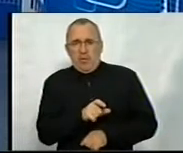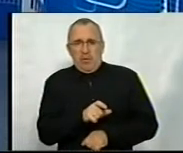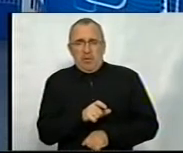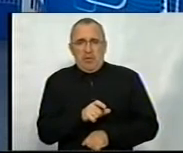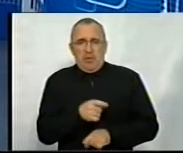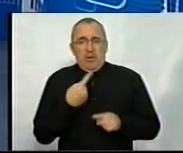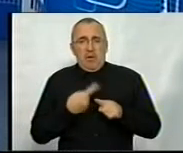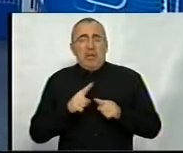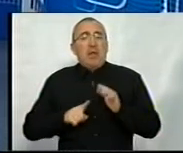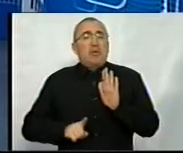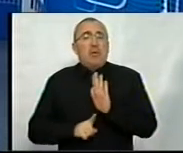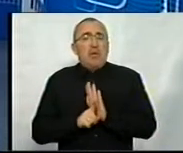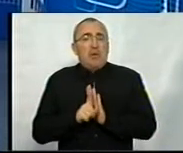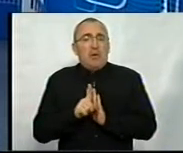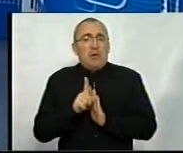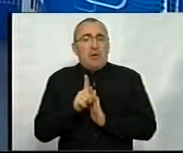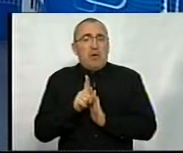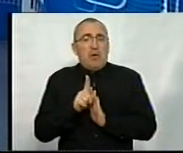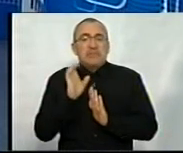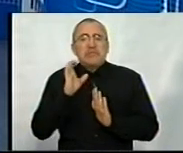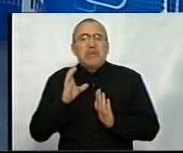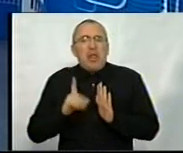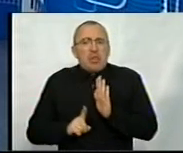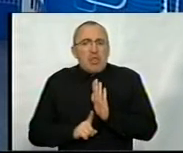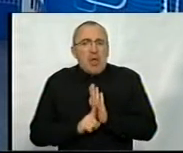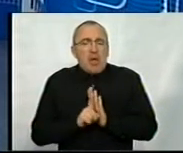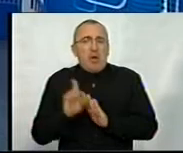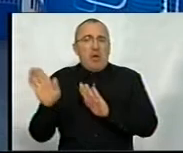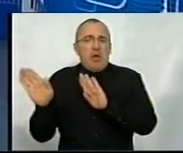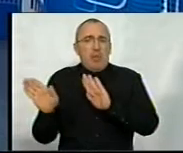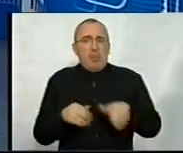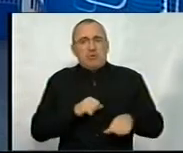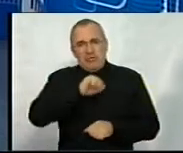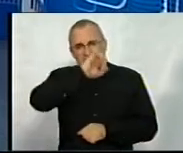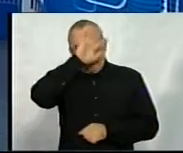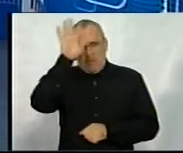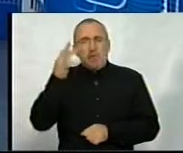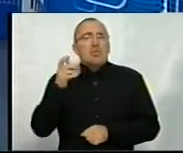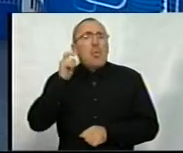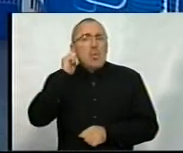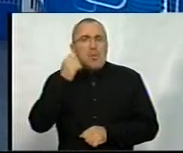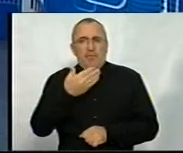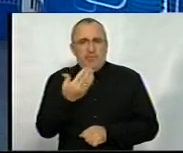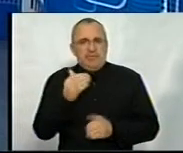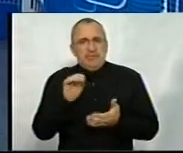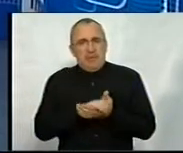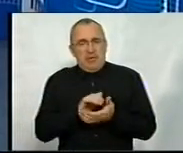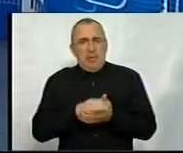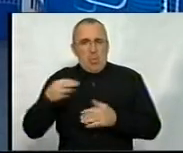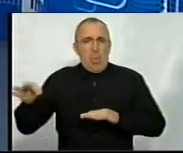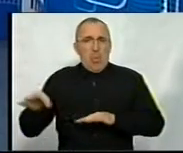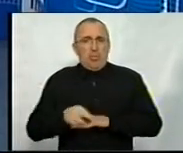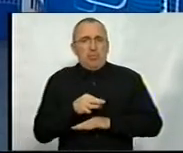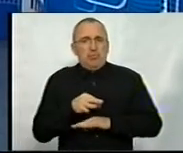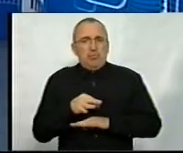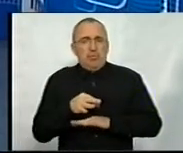в принципі, це починалось, в принципі, почти з початку самого, вот після сварби. А скільки років ви вже знайомі, одружені?